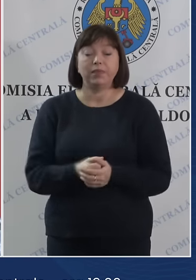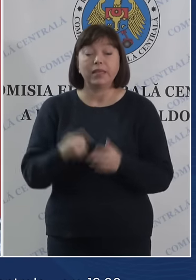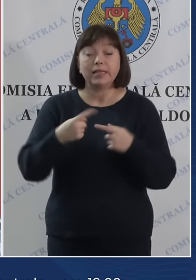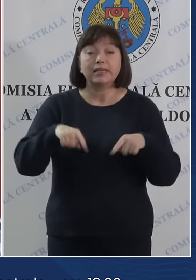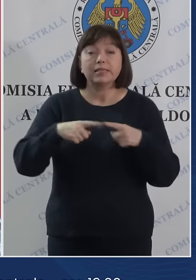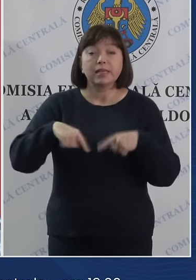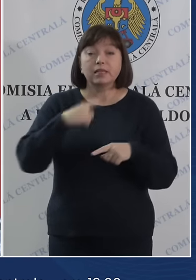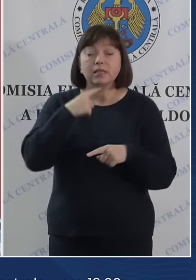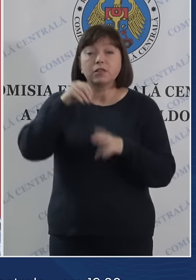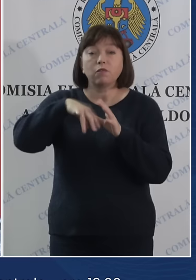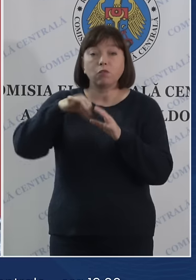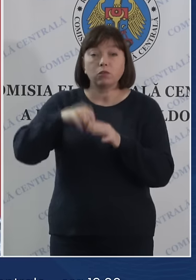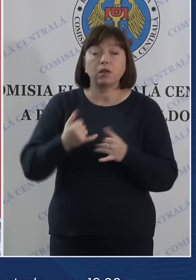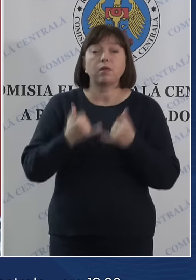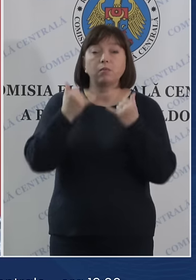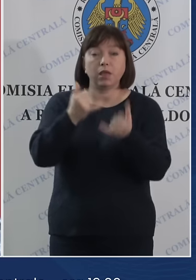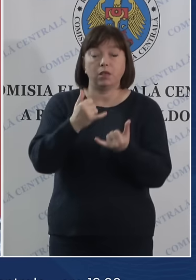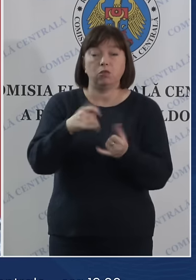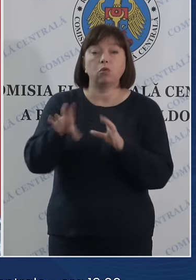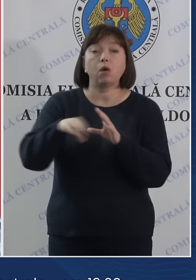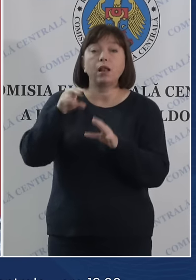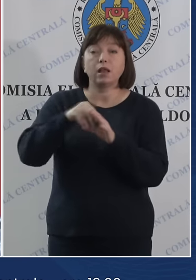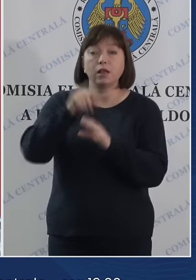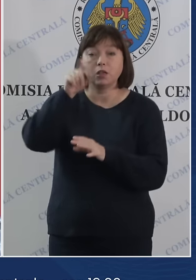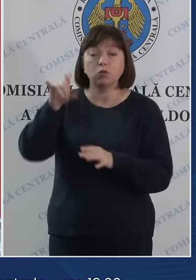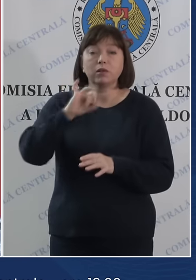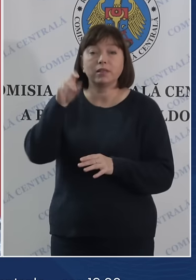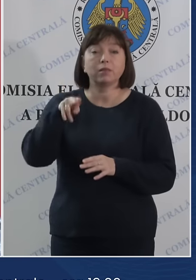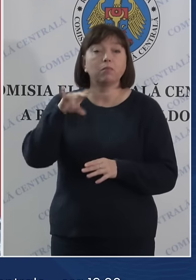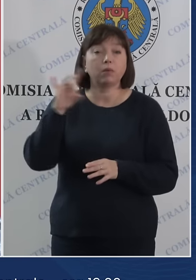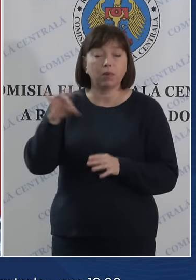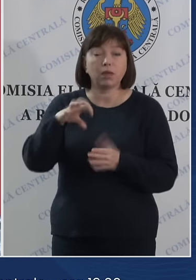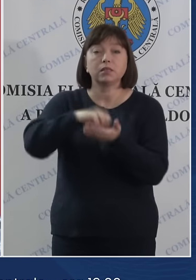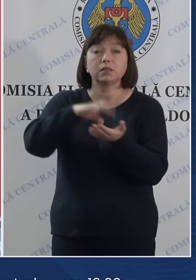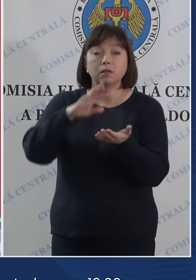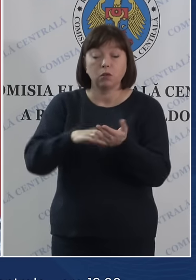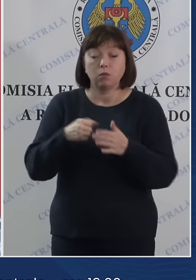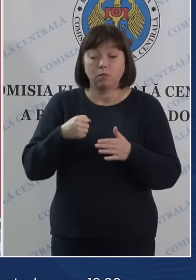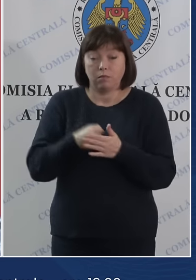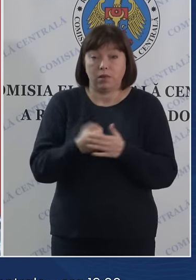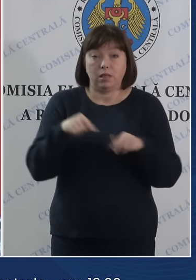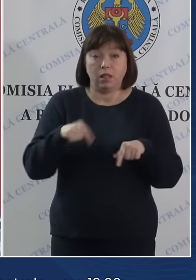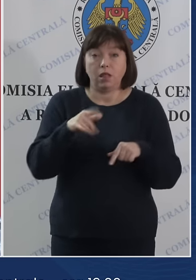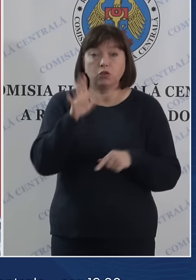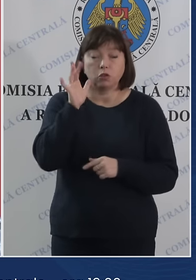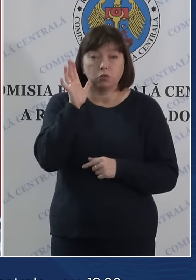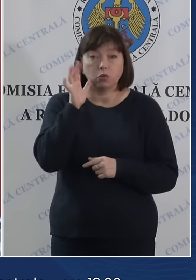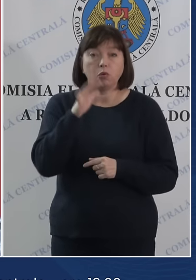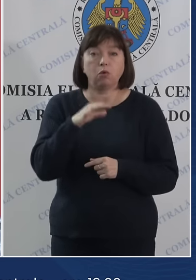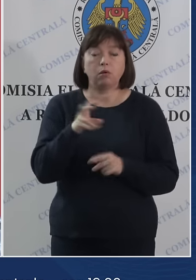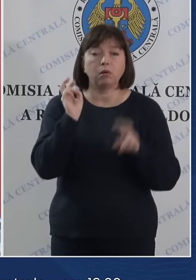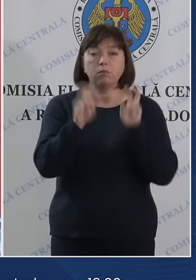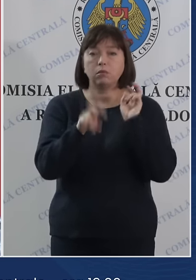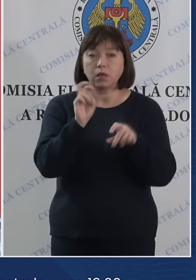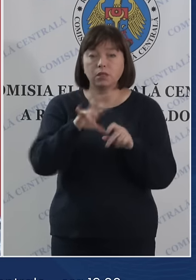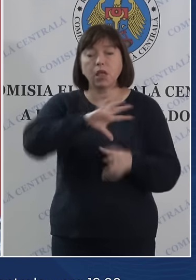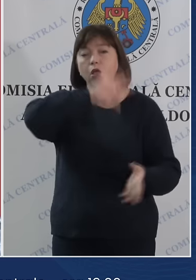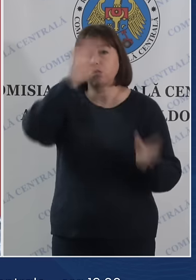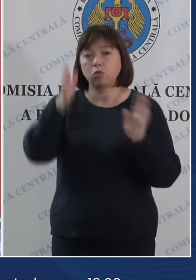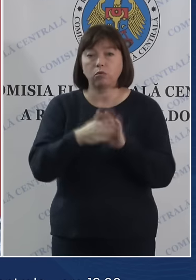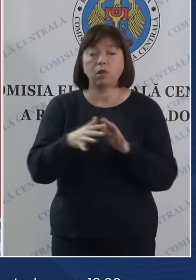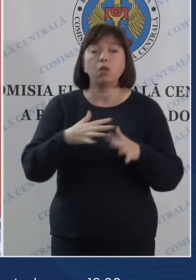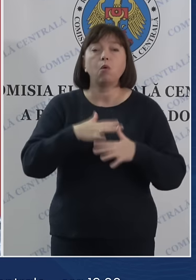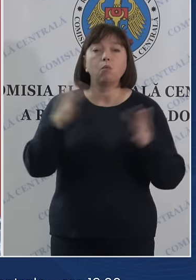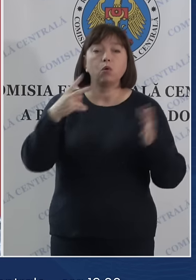secțiile de votare pentru alegătorii din stânga Nistrului s-au înregistrat, până la această oră, o prezență totală de